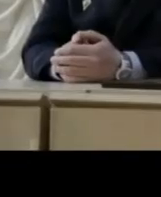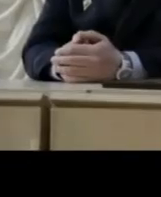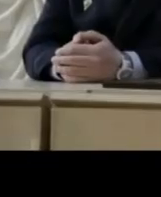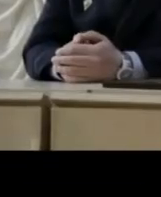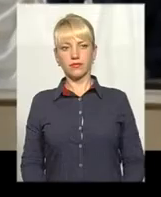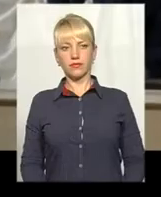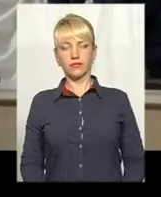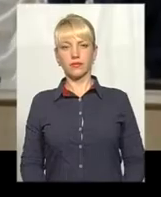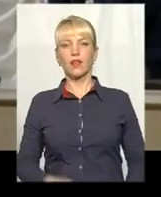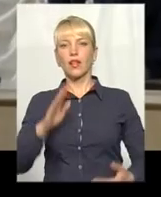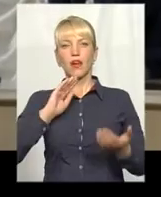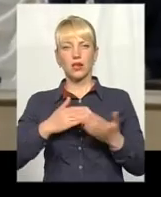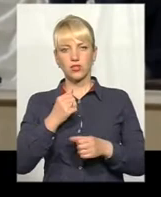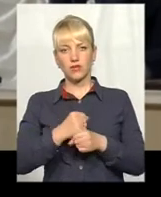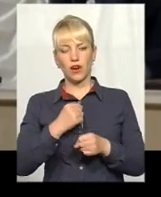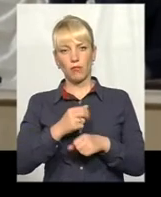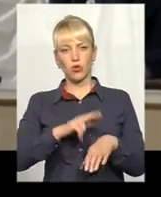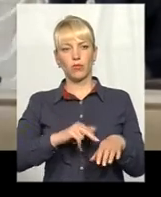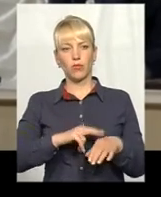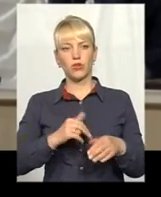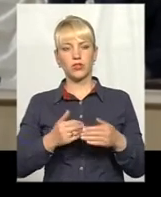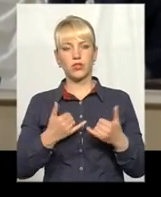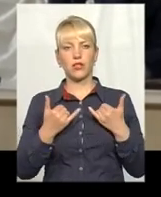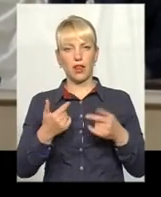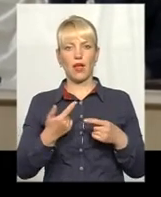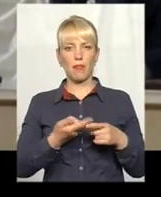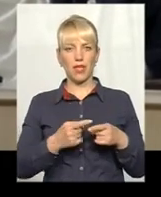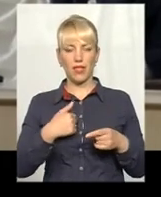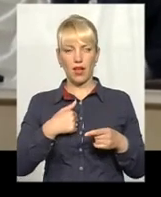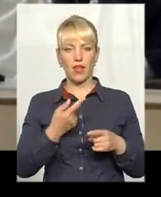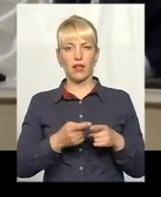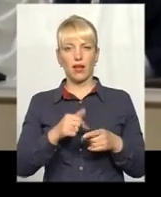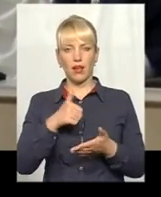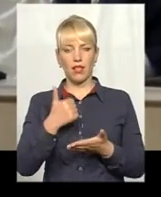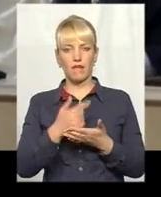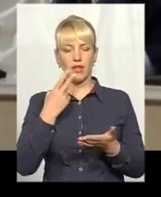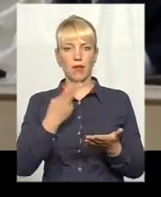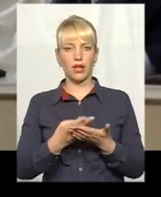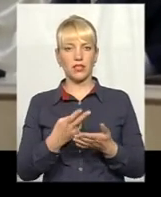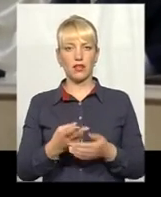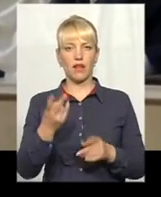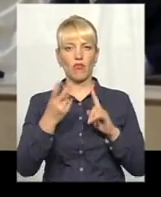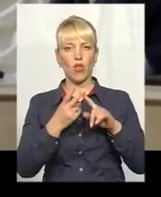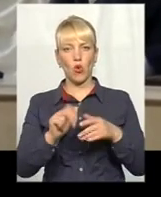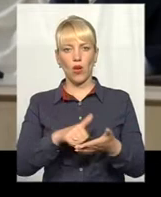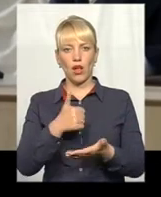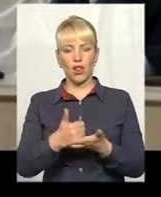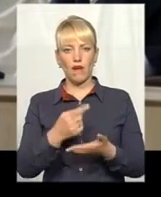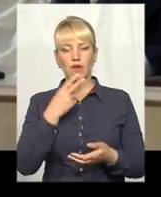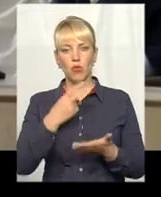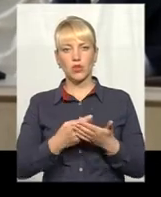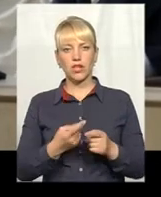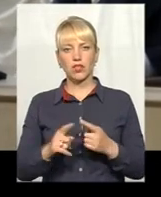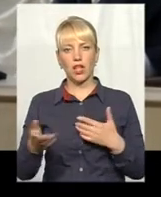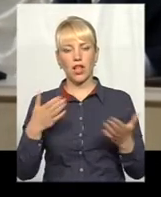Качество роботи поліції для мене – це головний показатель. Другий головний показатель для мене –